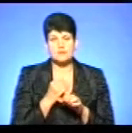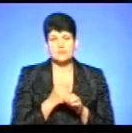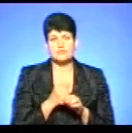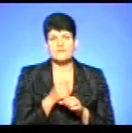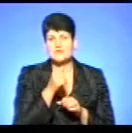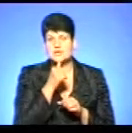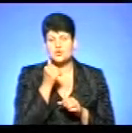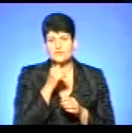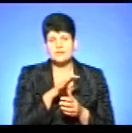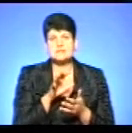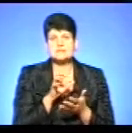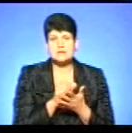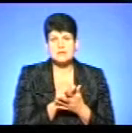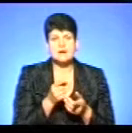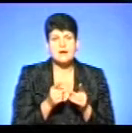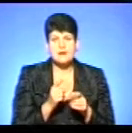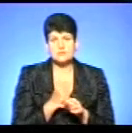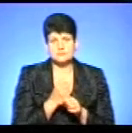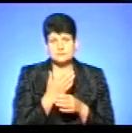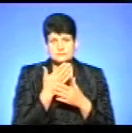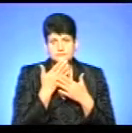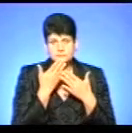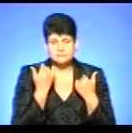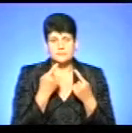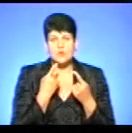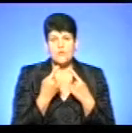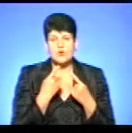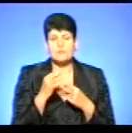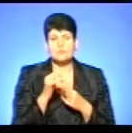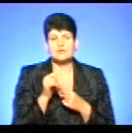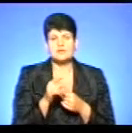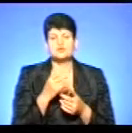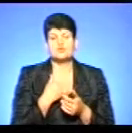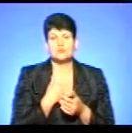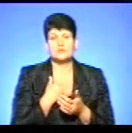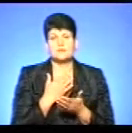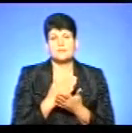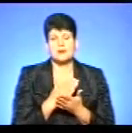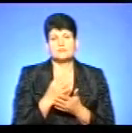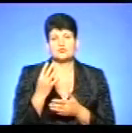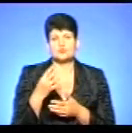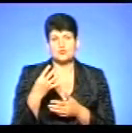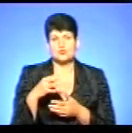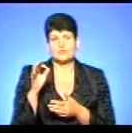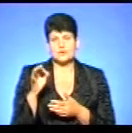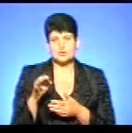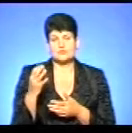мається на увазі, тобто реально не працюють. Ми говоримо про те, що ми маємо 40-45%